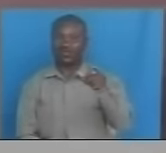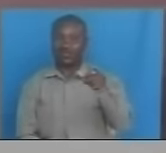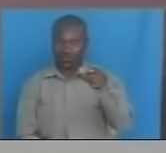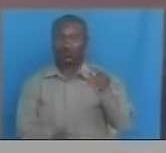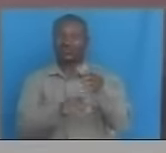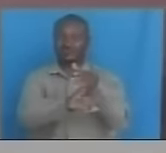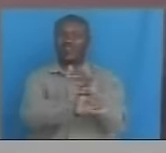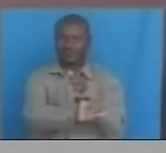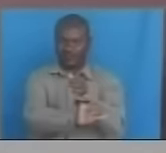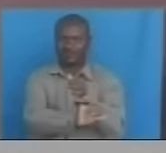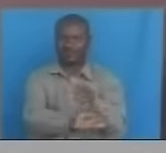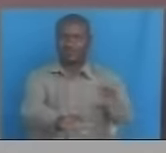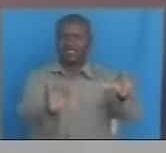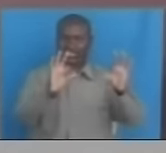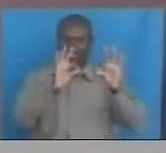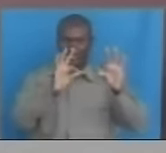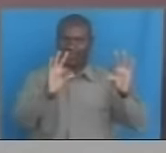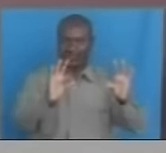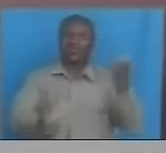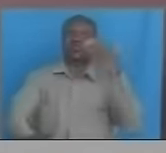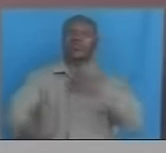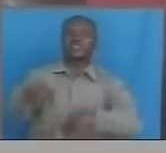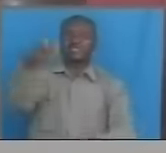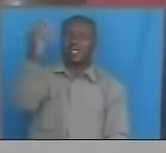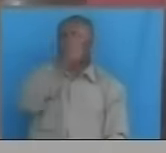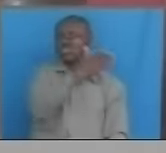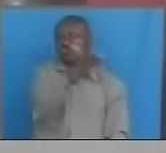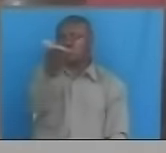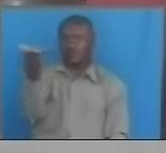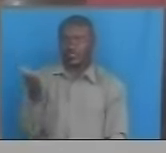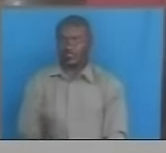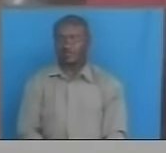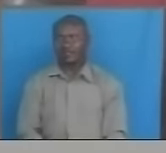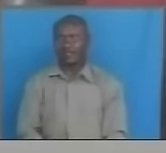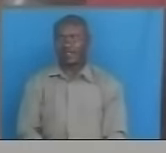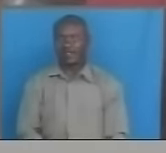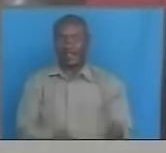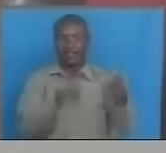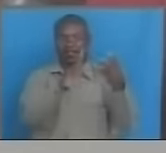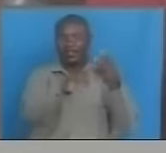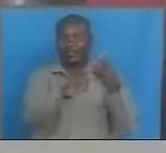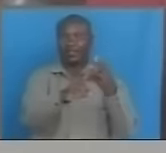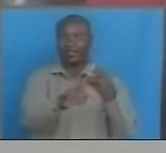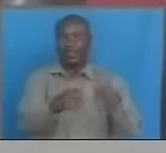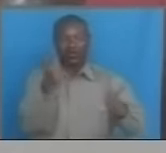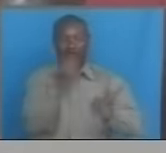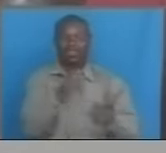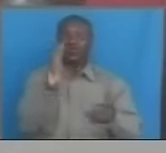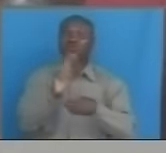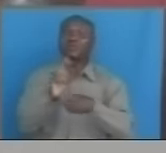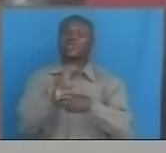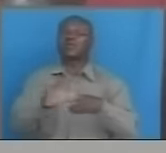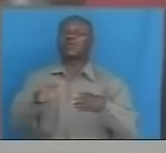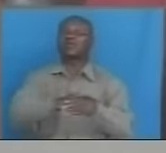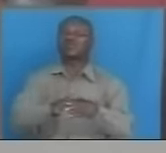rafiki Safi wa serekali yoyote Tatu Uimarisha usimamizi wa matumizi